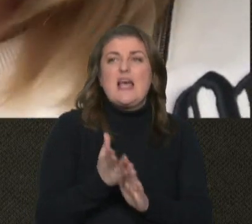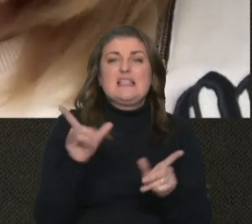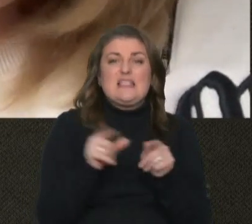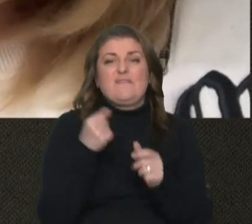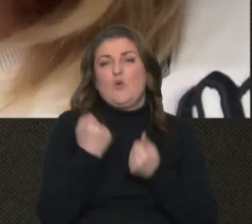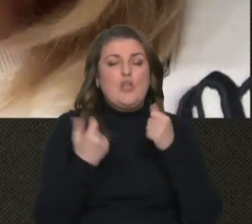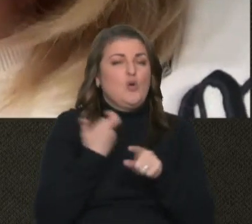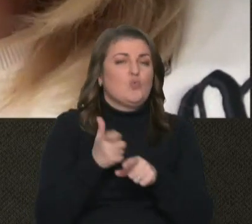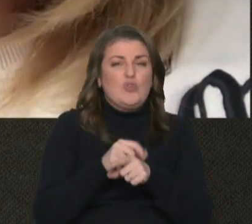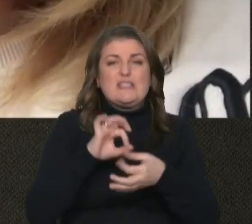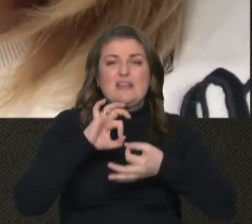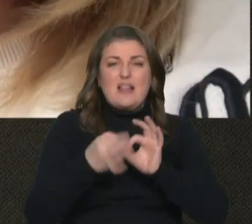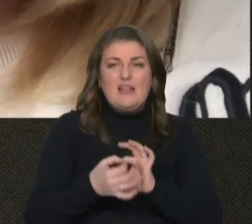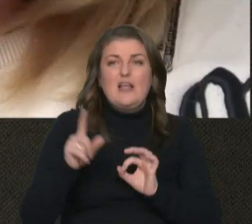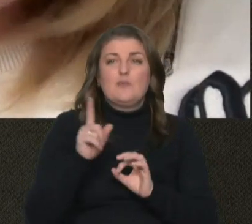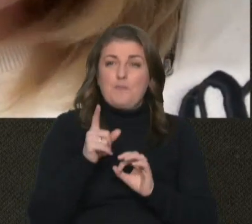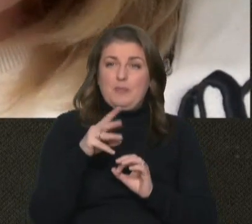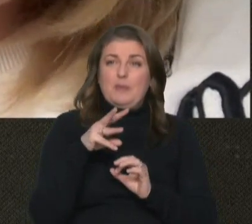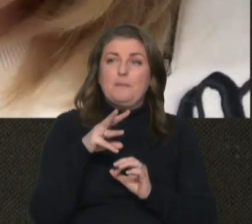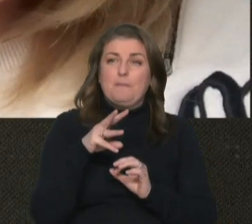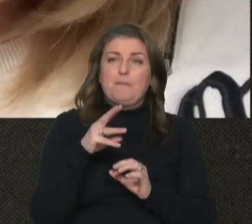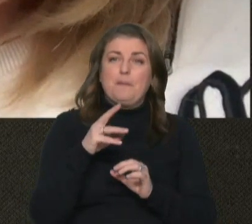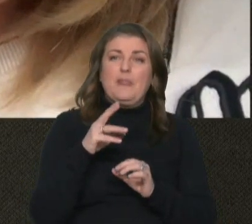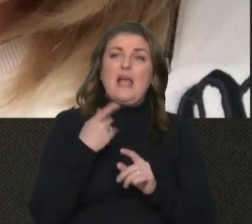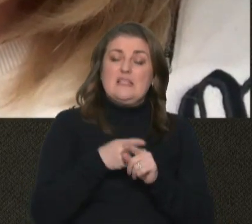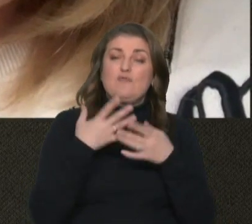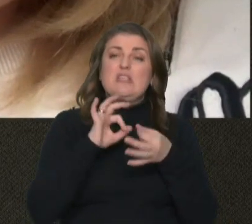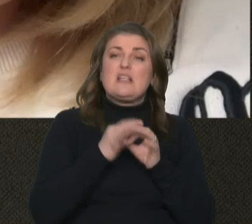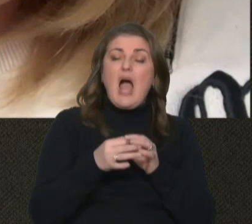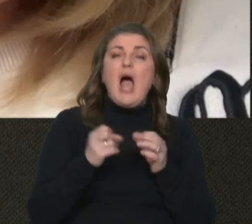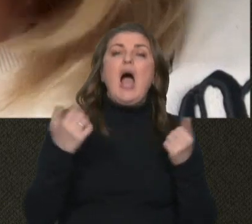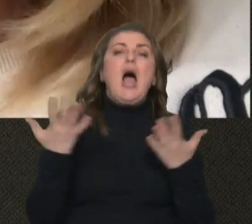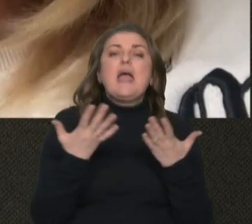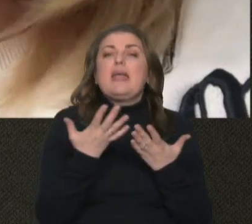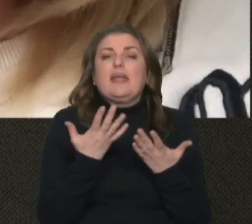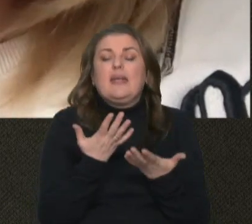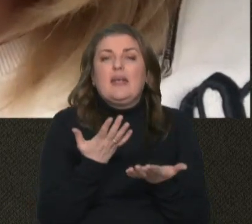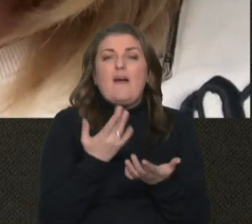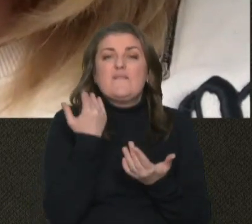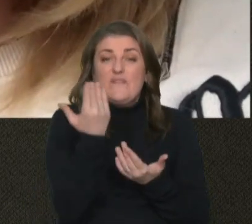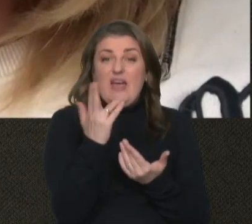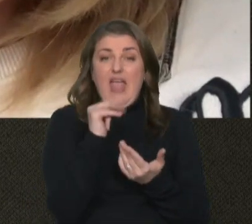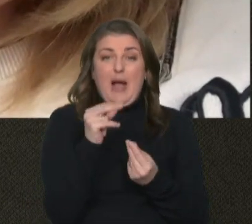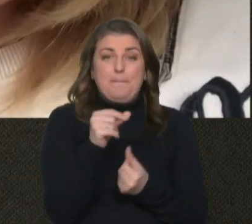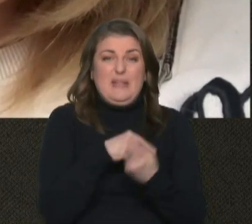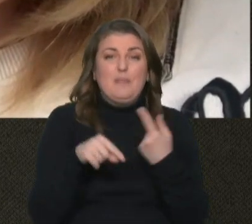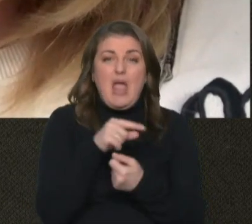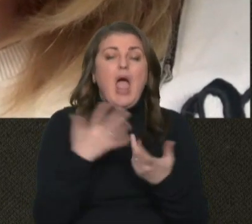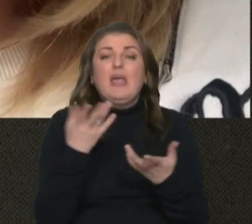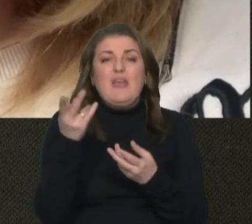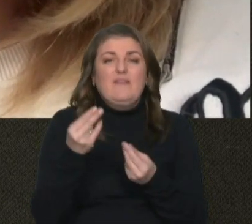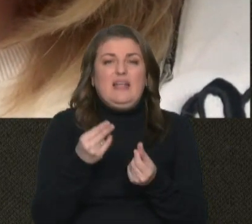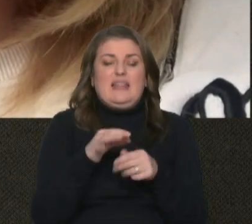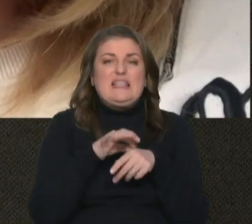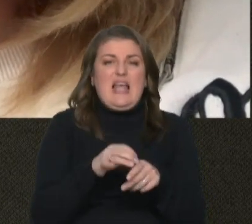водіями дуже складна. Марина, про складність. Скажіть, будь ласка, які безпосередньо ви, як підприємці, несете збитки?